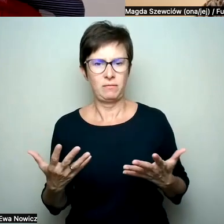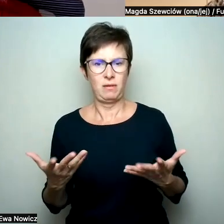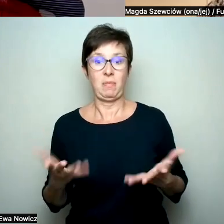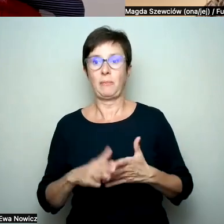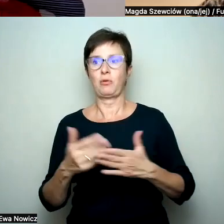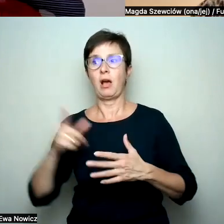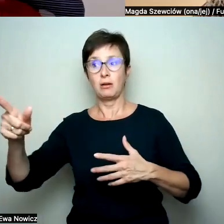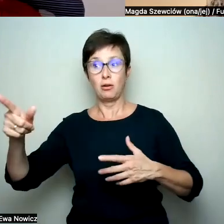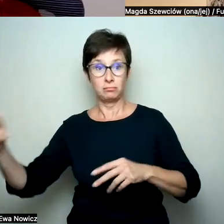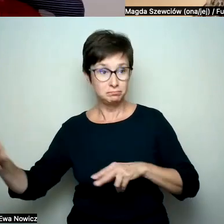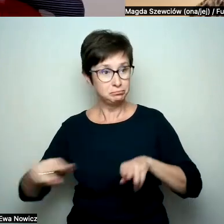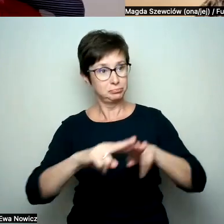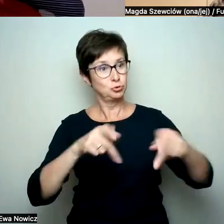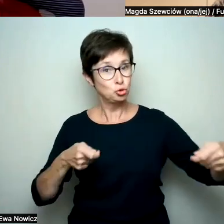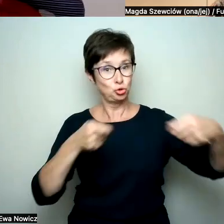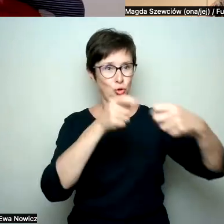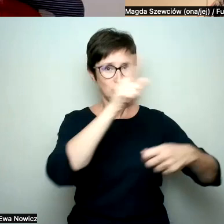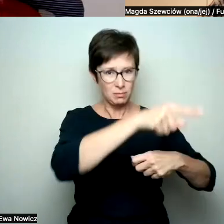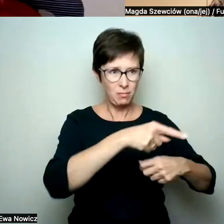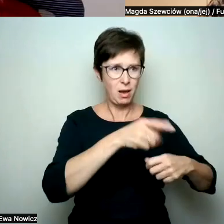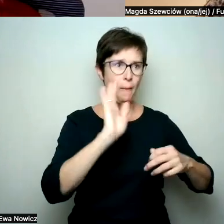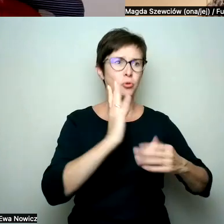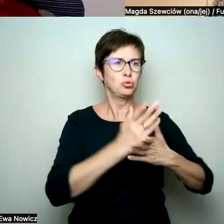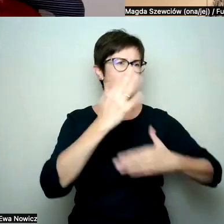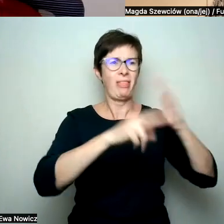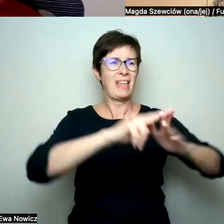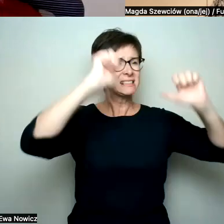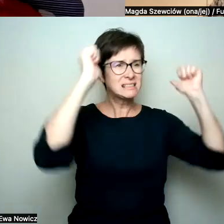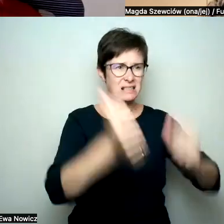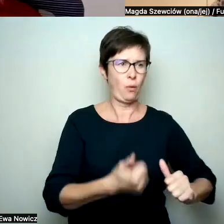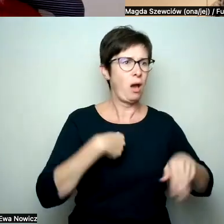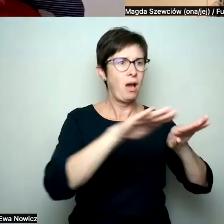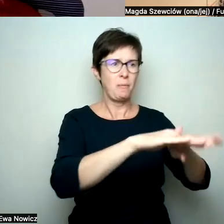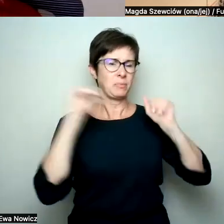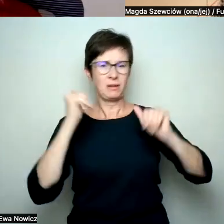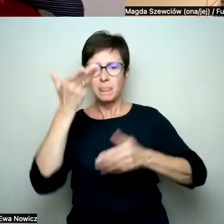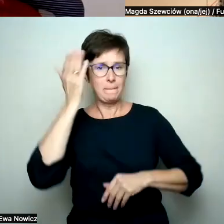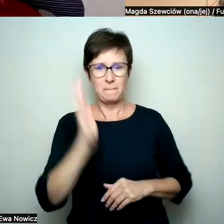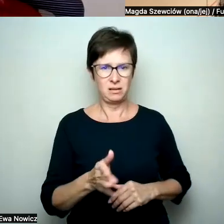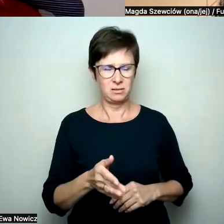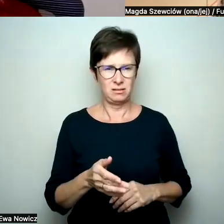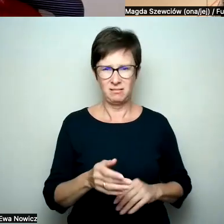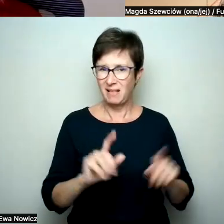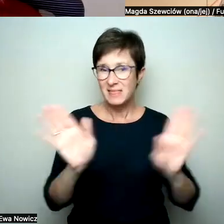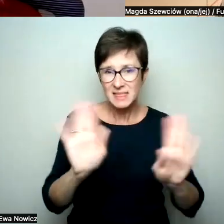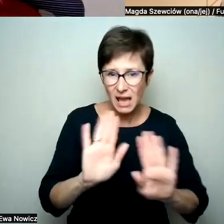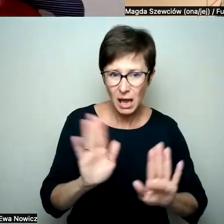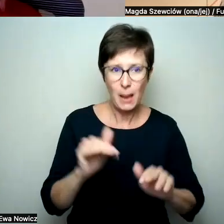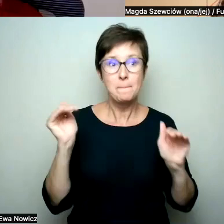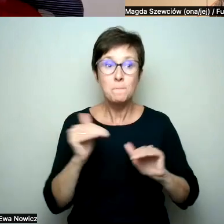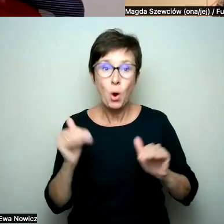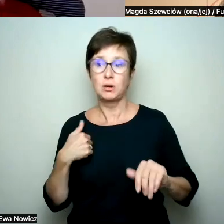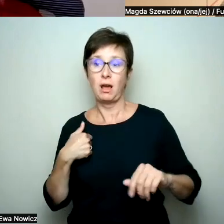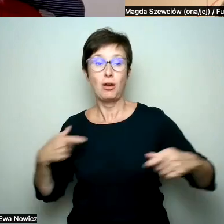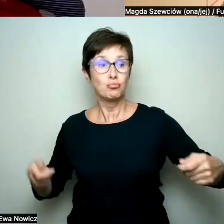zawsze i już nigdy stamtąd po prostu się nie wycofam, albo że nie ma żadnych etapów w tym, tylko że może być tak, że włożę nóżkę, posiedzę tam